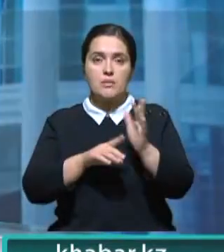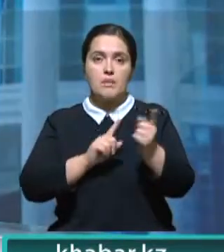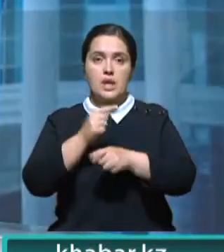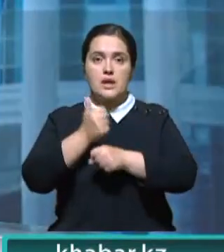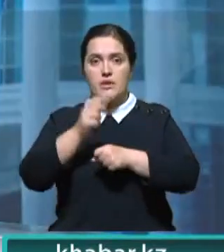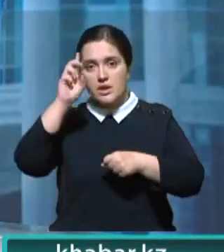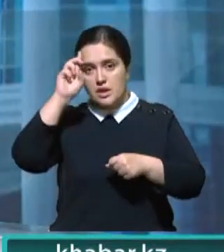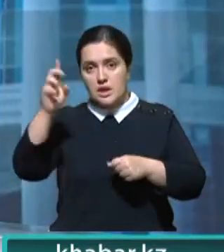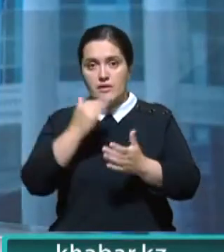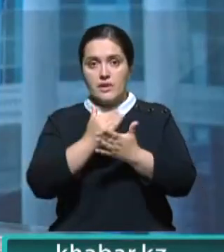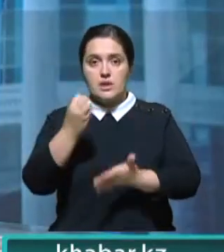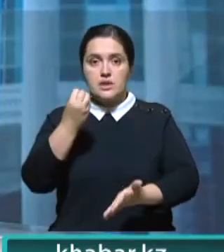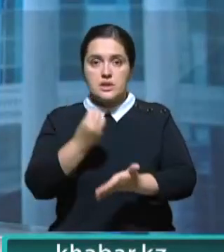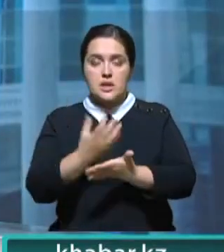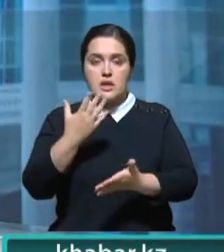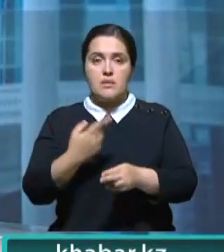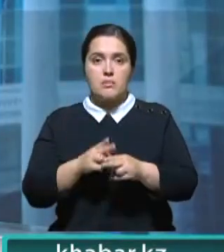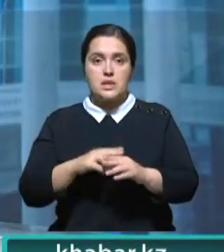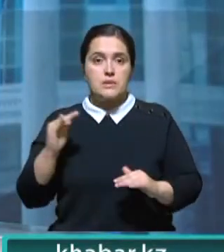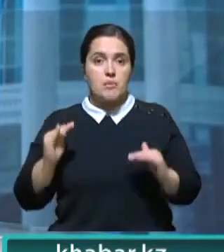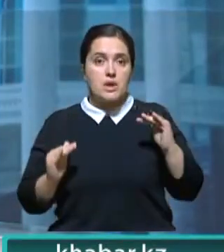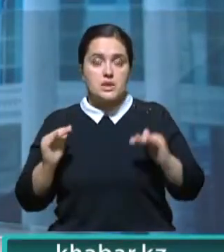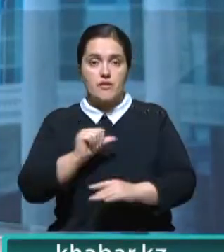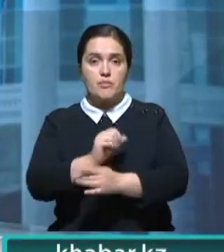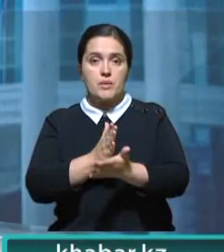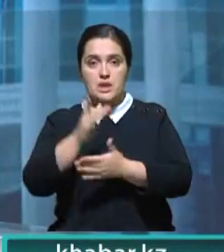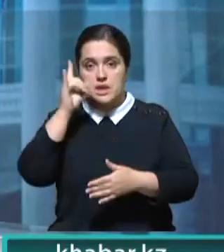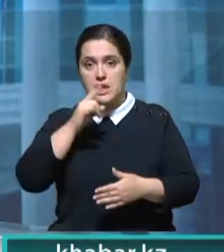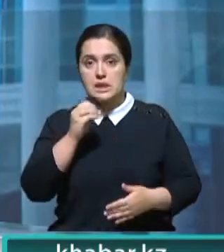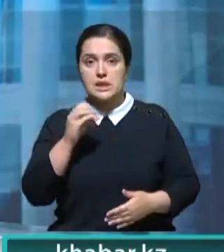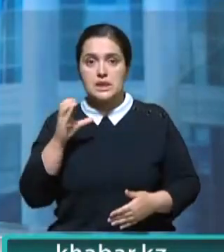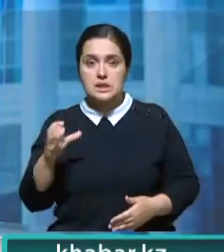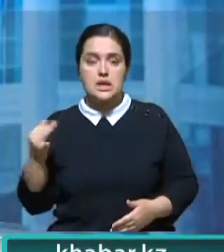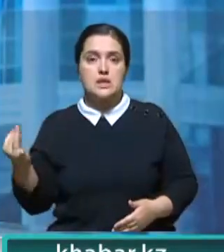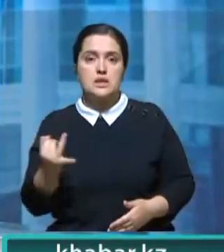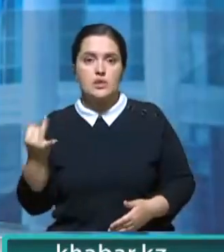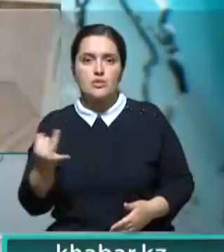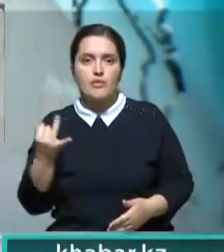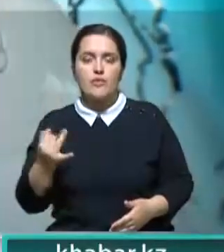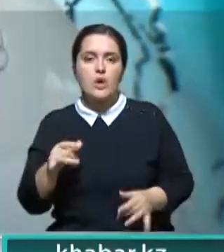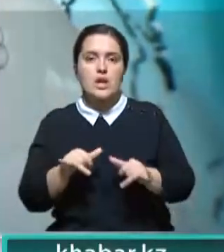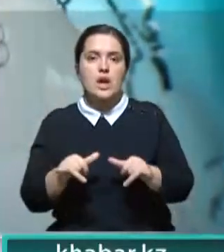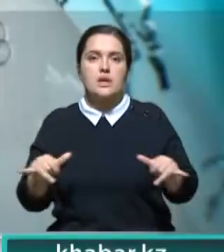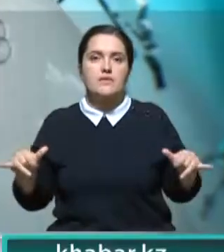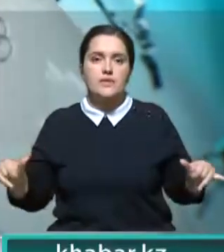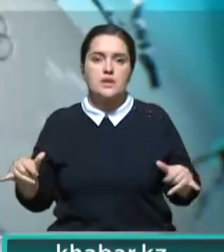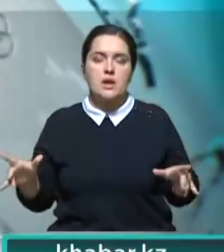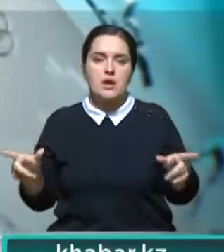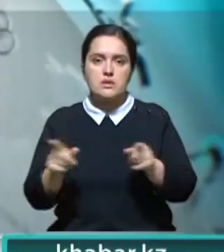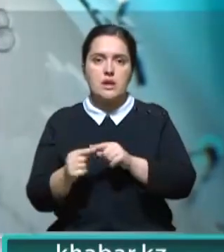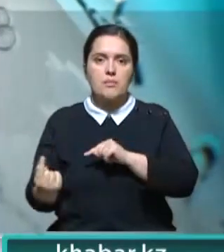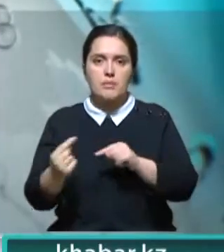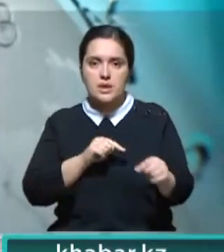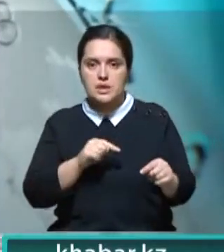реформ главы государства и высоко ценит многовекторную сбалансированную внешнюю политику Казахстана. ЕС также заинтересован в развитии многостороннего